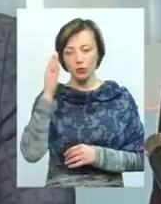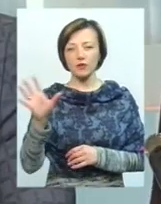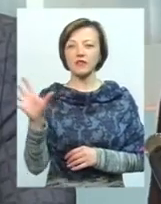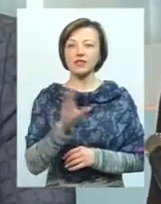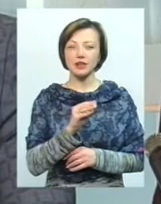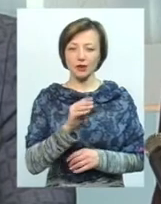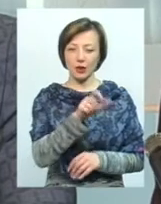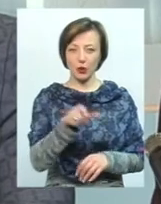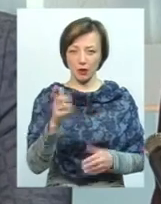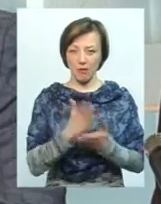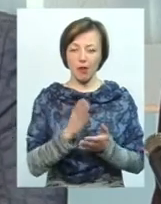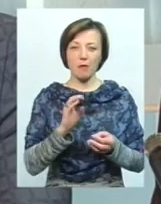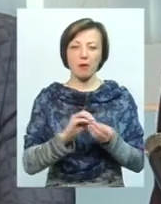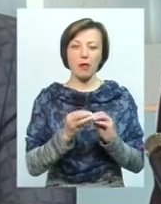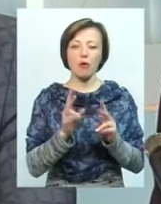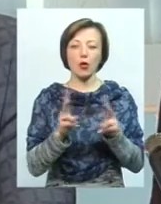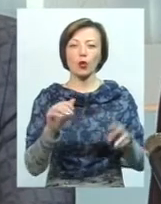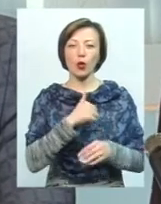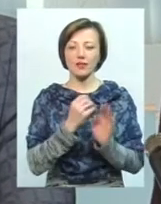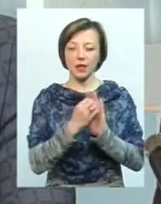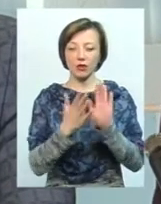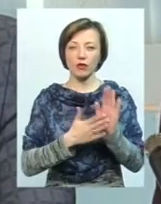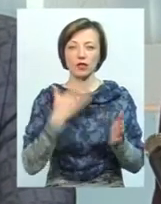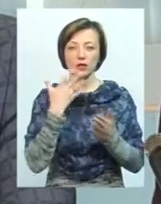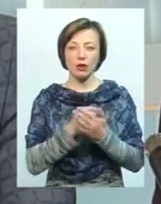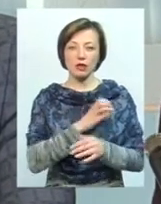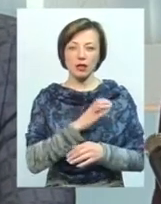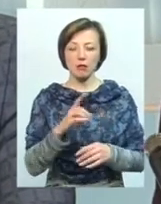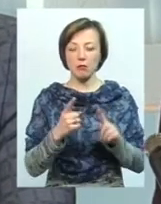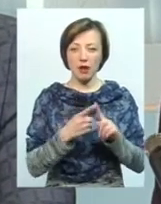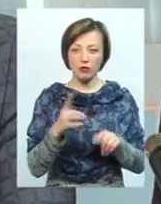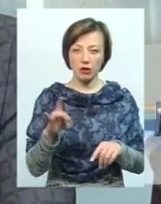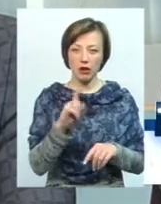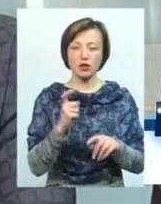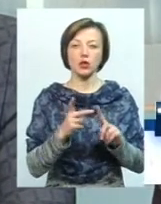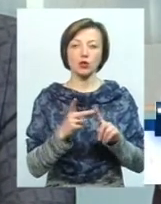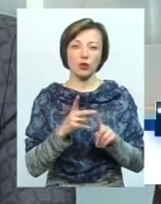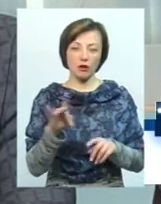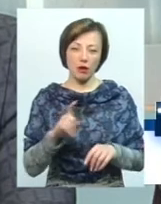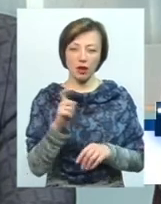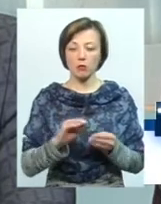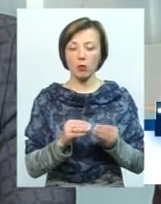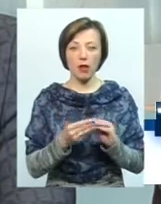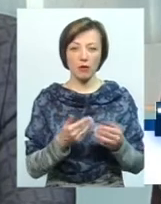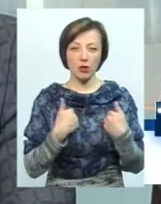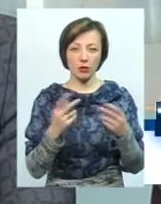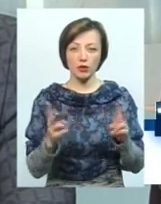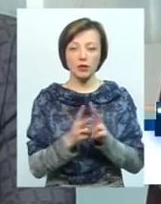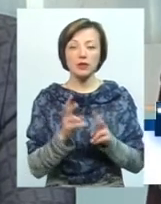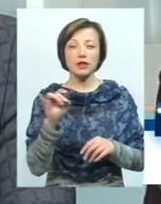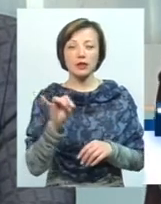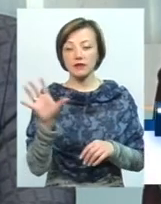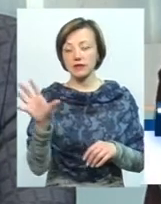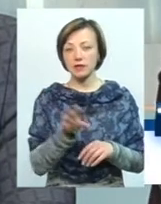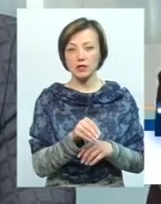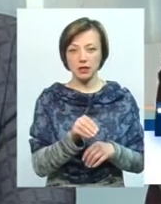задекларувати свої статки. І в перший раз, і в другий раз. Проблема, з якими я стикнувся, власне, і